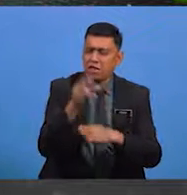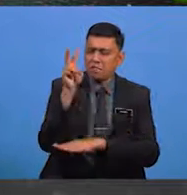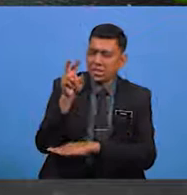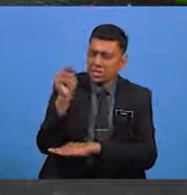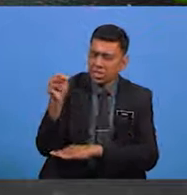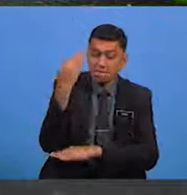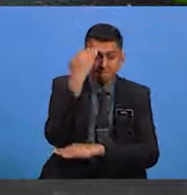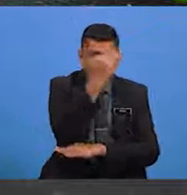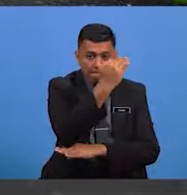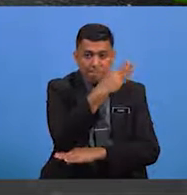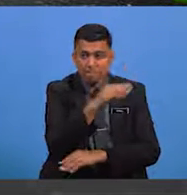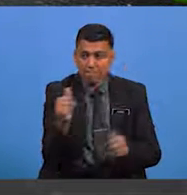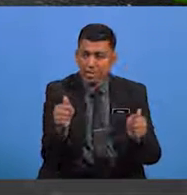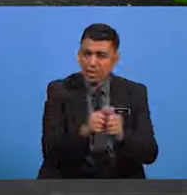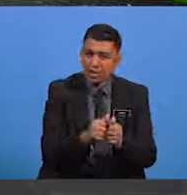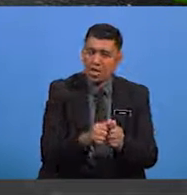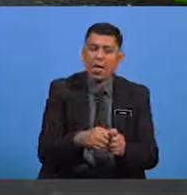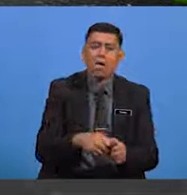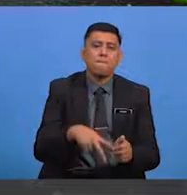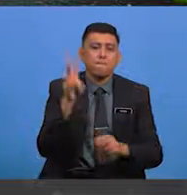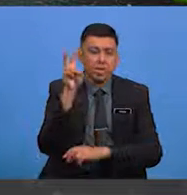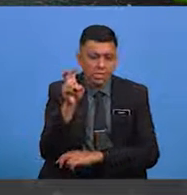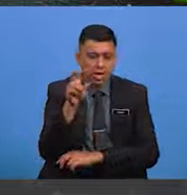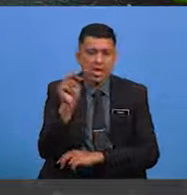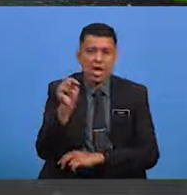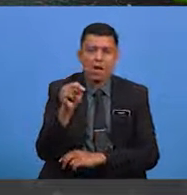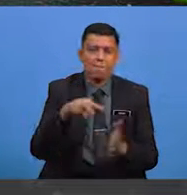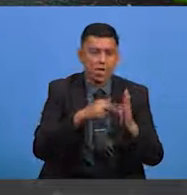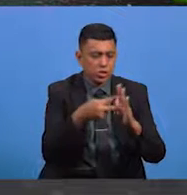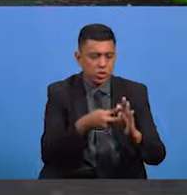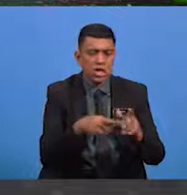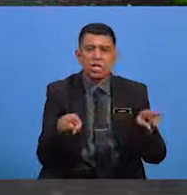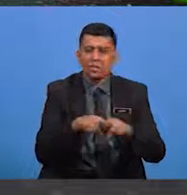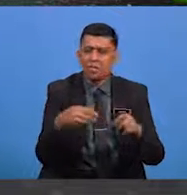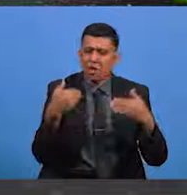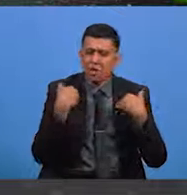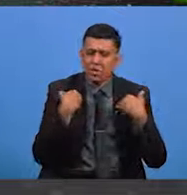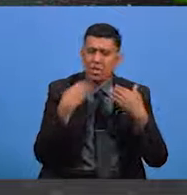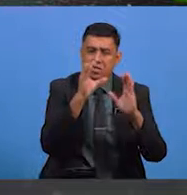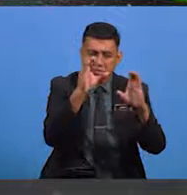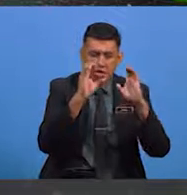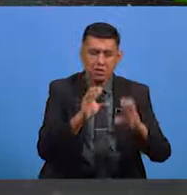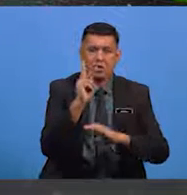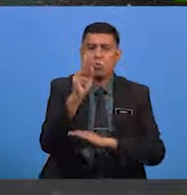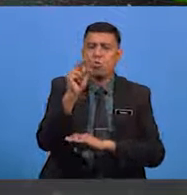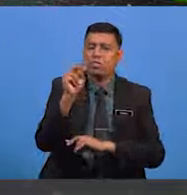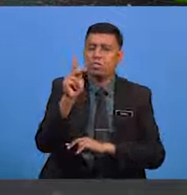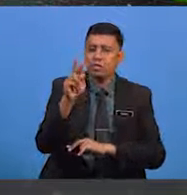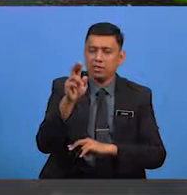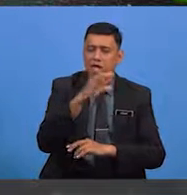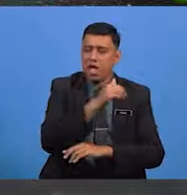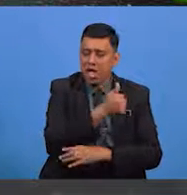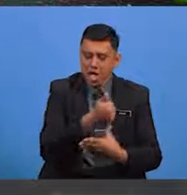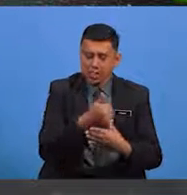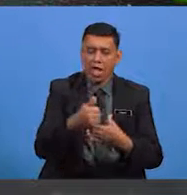pembayang dengan pasangan maksud Sama ada secara konkret atau abstrak